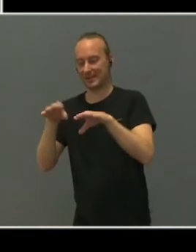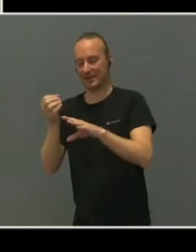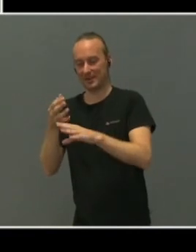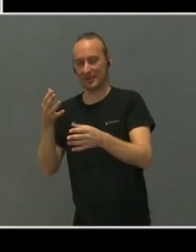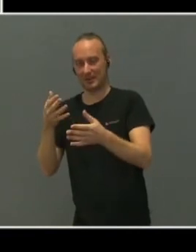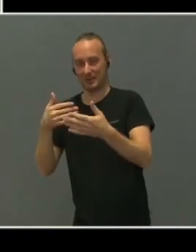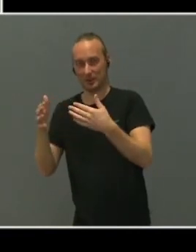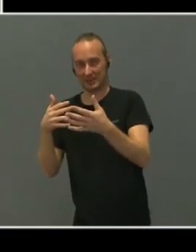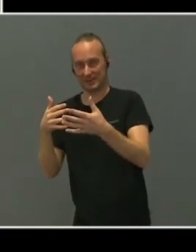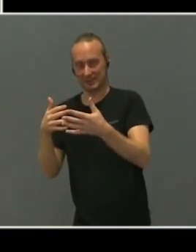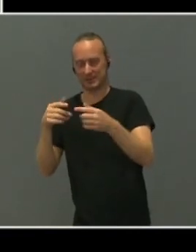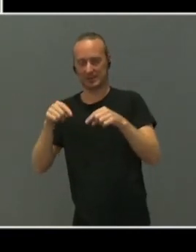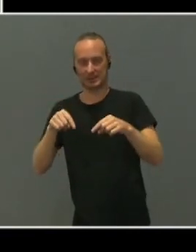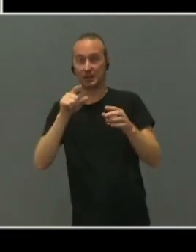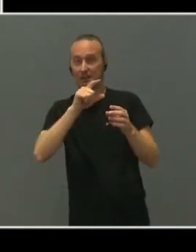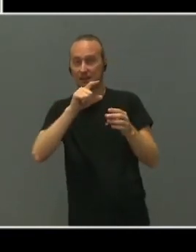i dag.